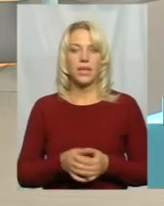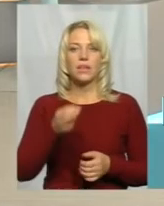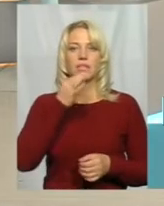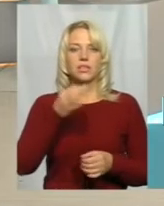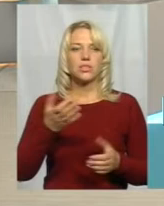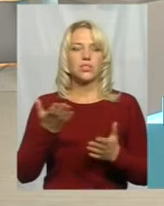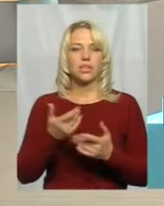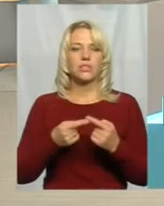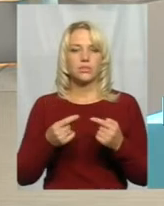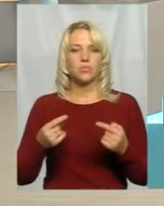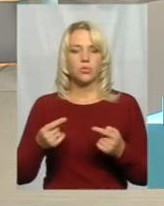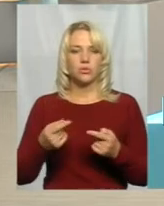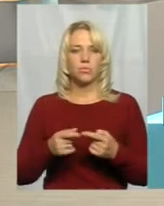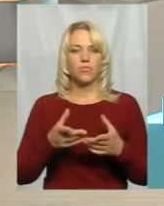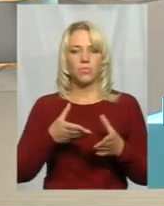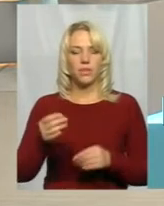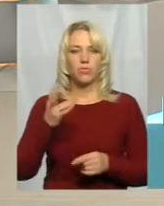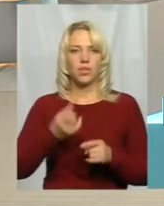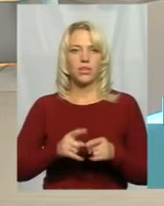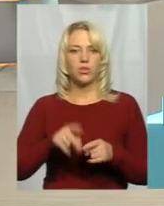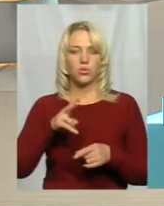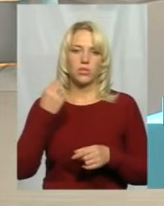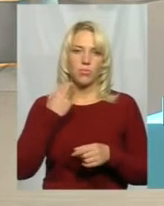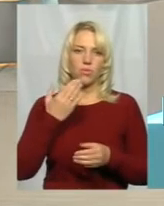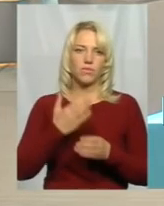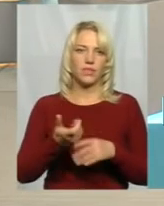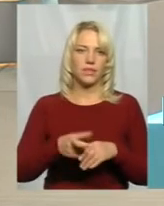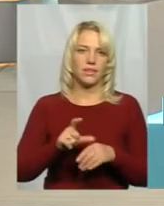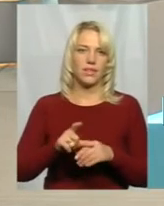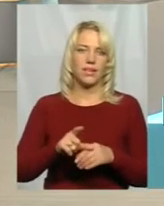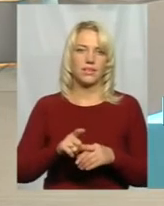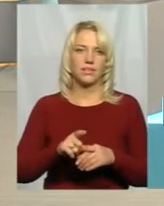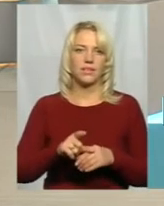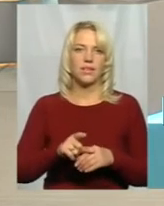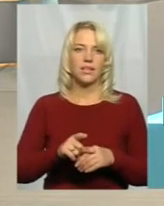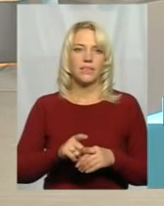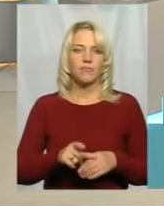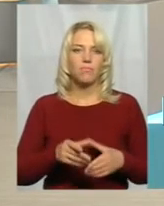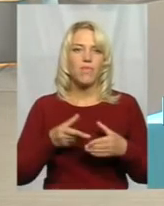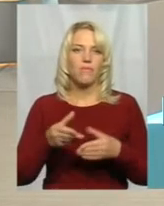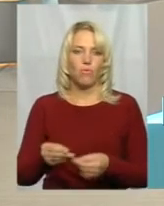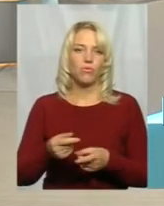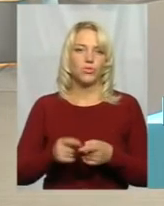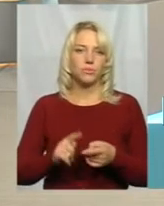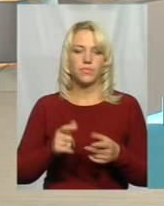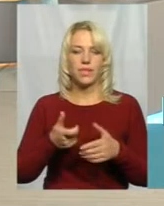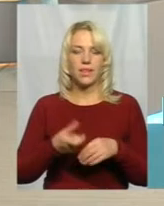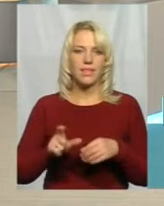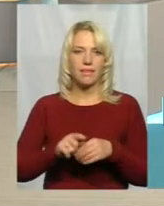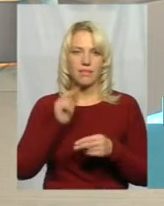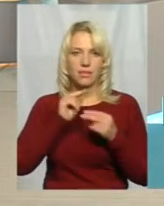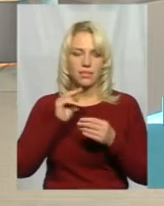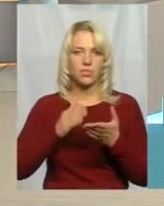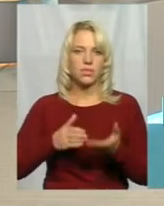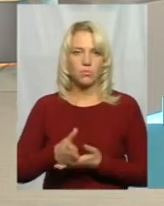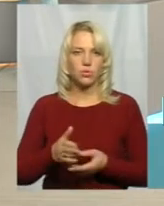впливу на тих, хто заборгував, є найдієвішими? На сьогоднішній час найдієвішим способом